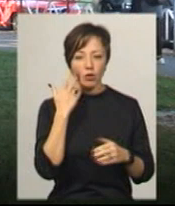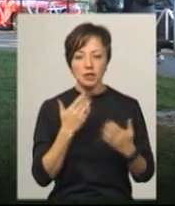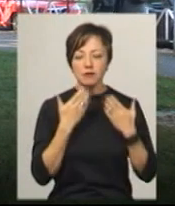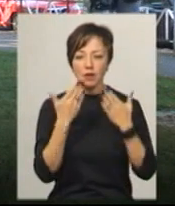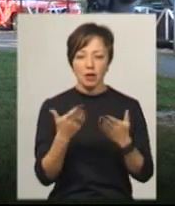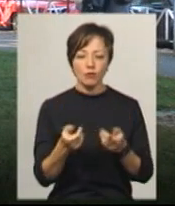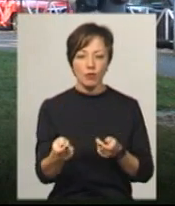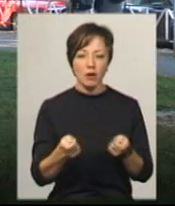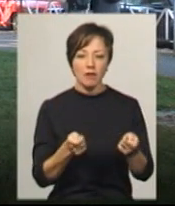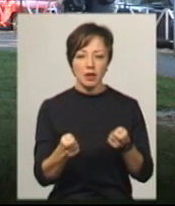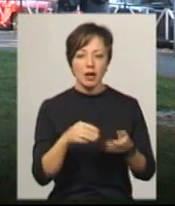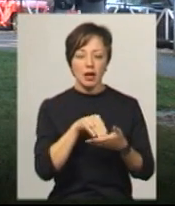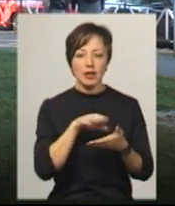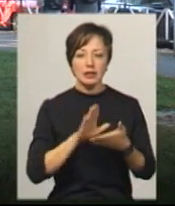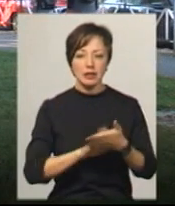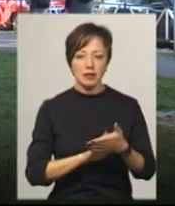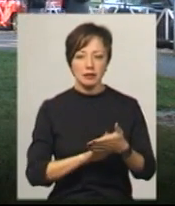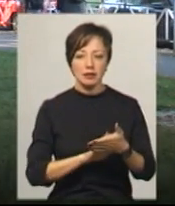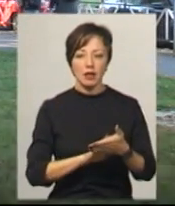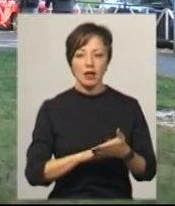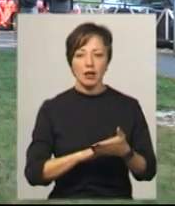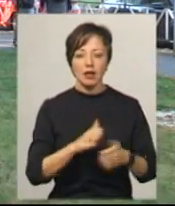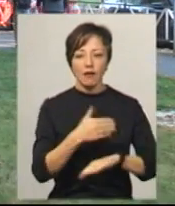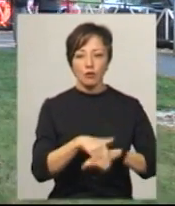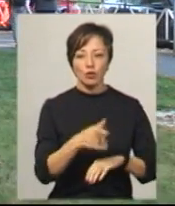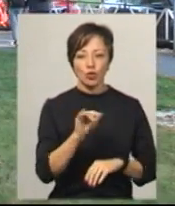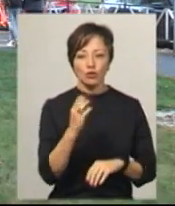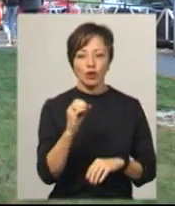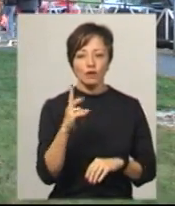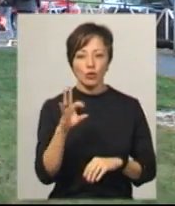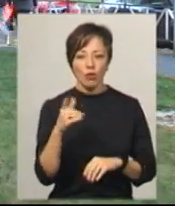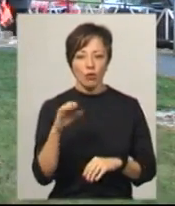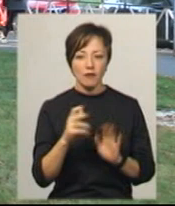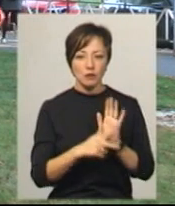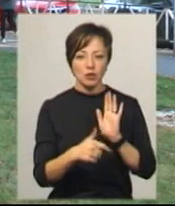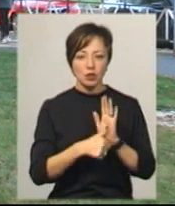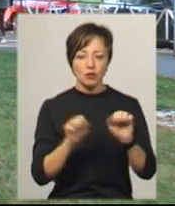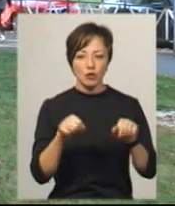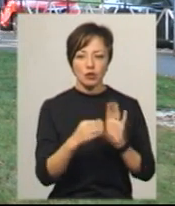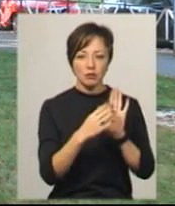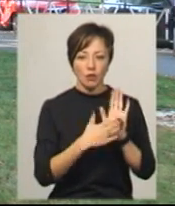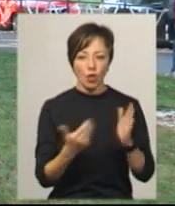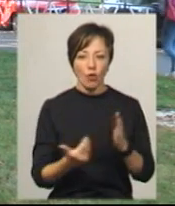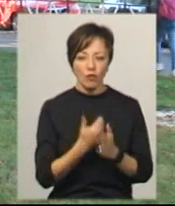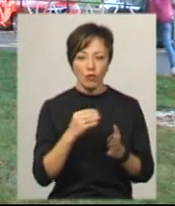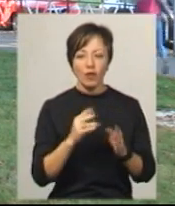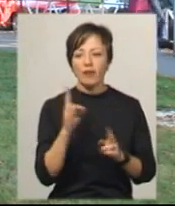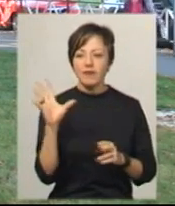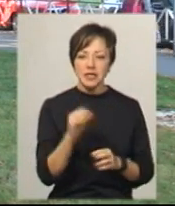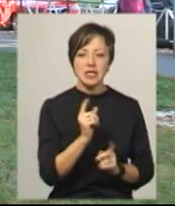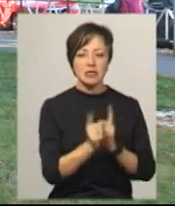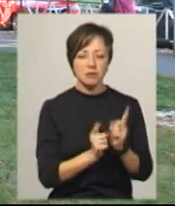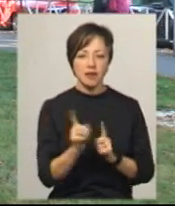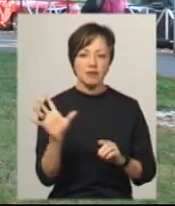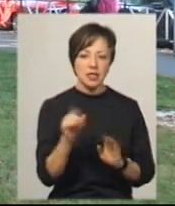в управління реєстрації на Грушевську, 86, можна отримати нову відмітку. Але всі зміни в